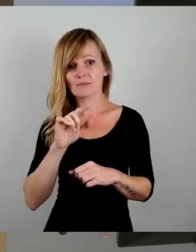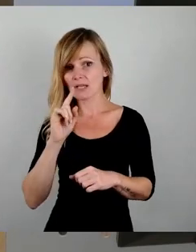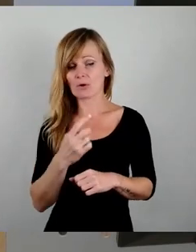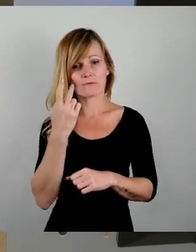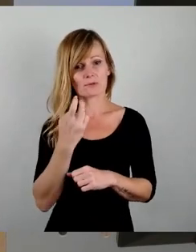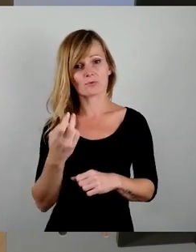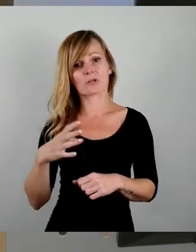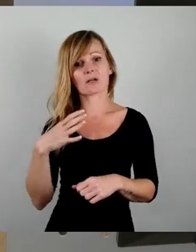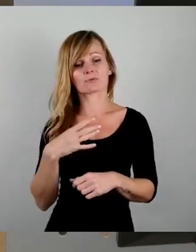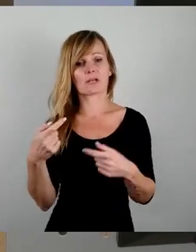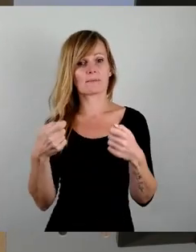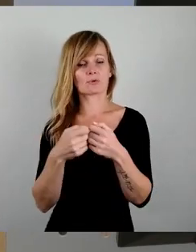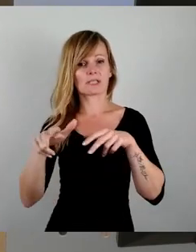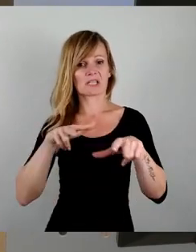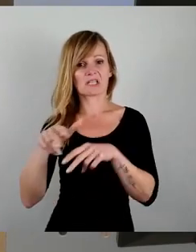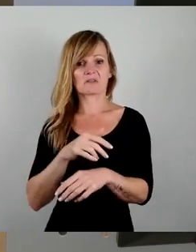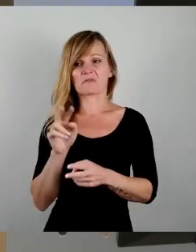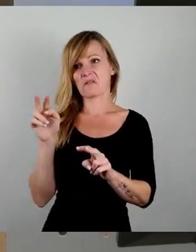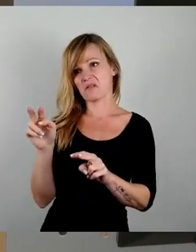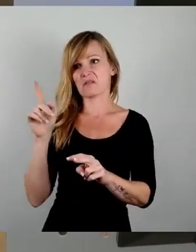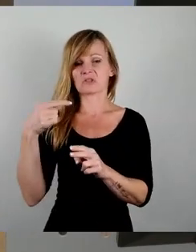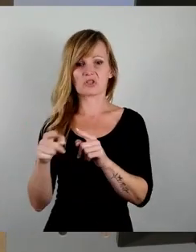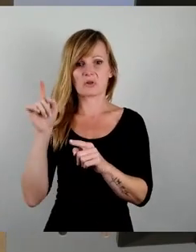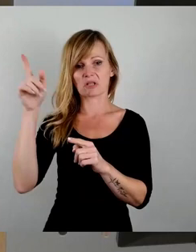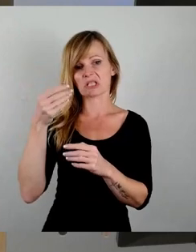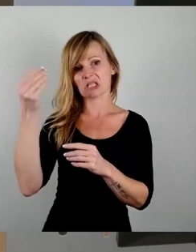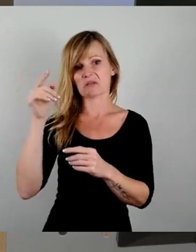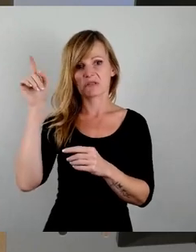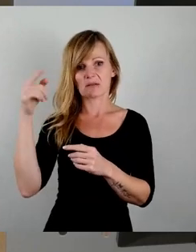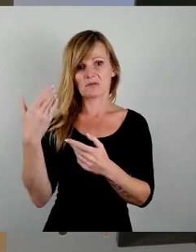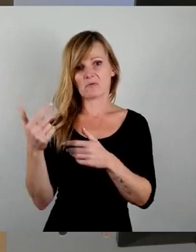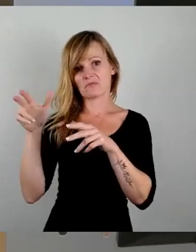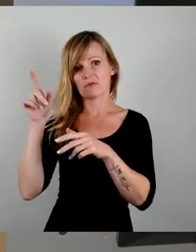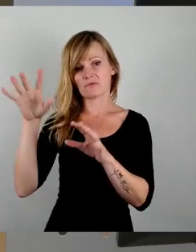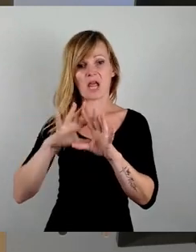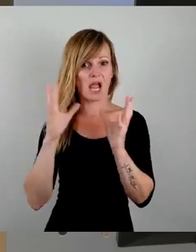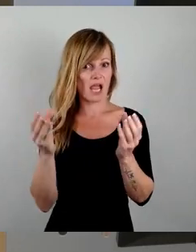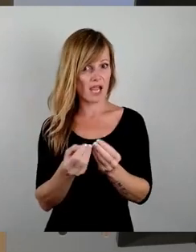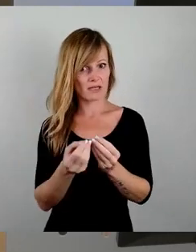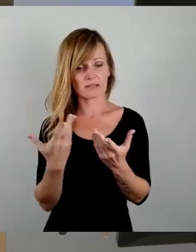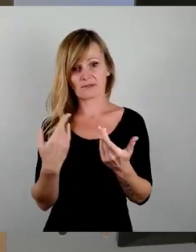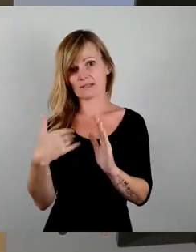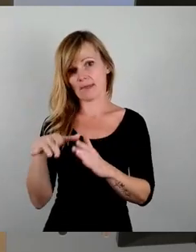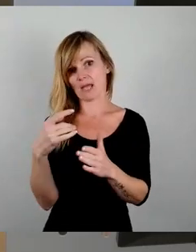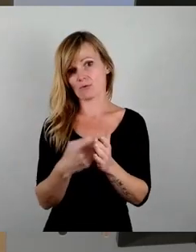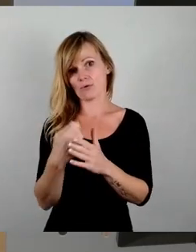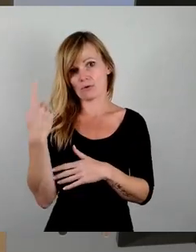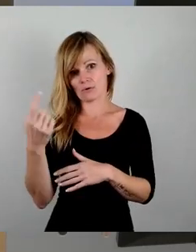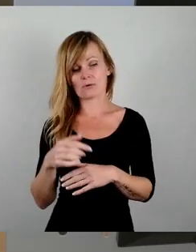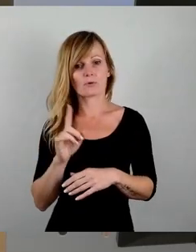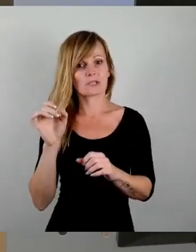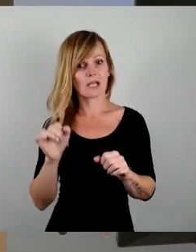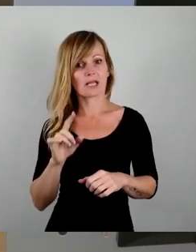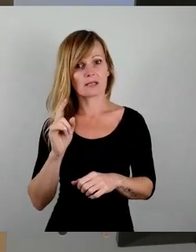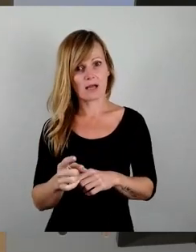Bundesregierung verächtlich zu machen und ihr die Schuld in die Schuhe zu schieben für alles, was teurer wird. Und man kann natürlich auch